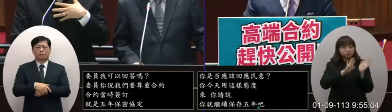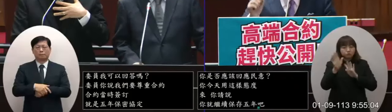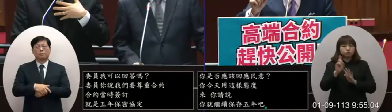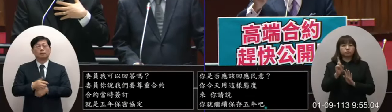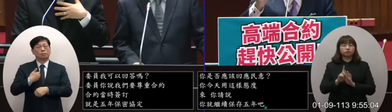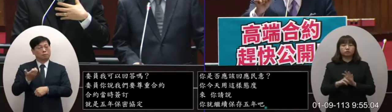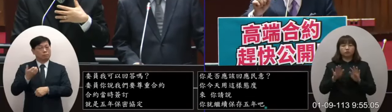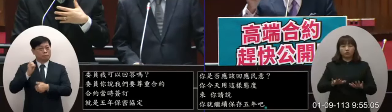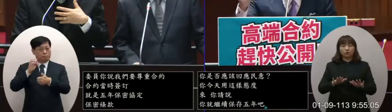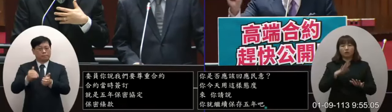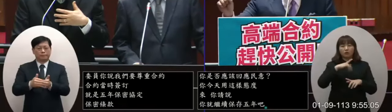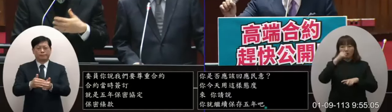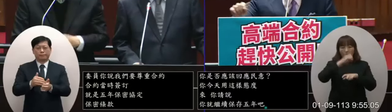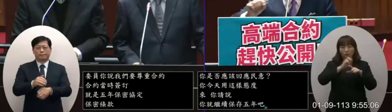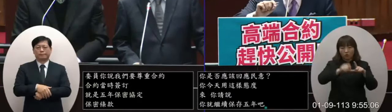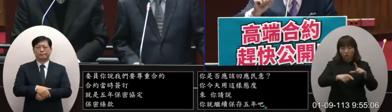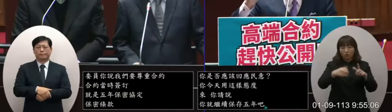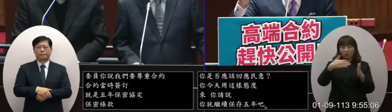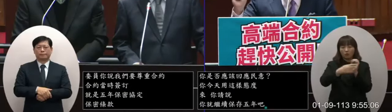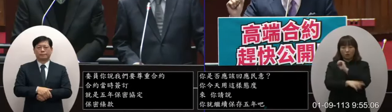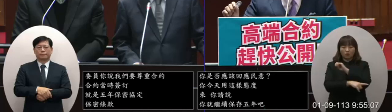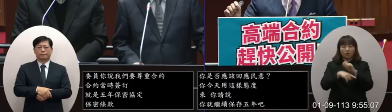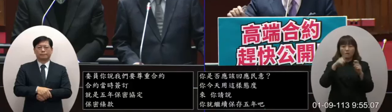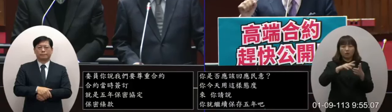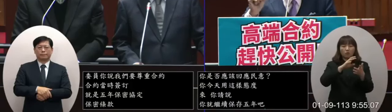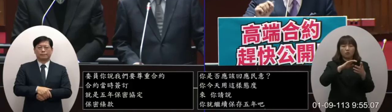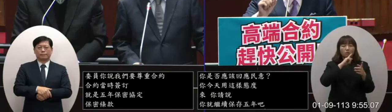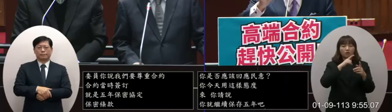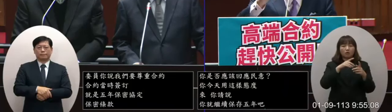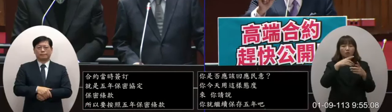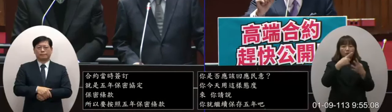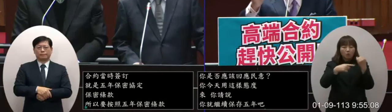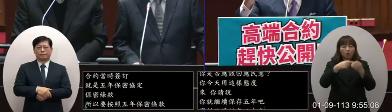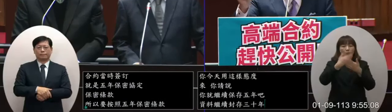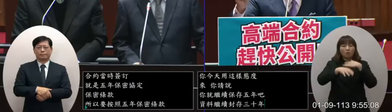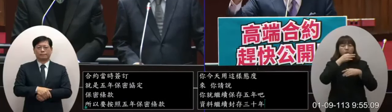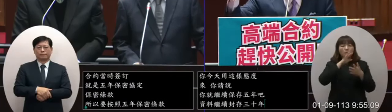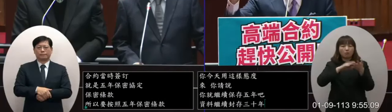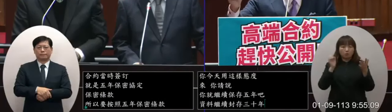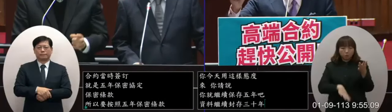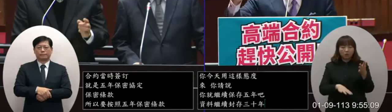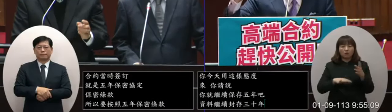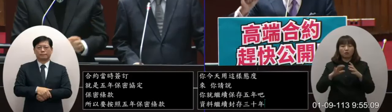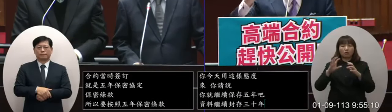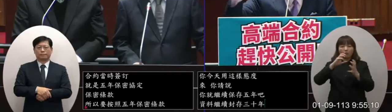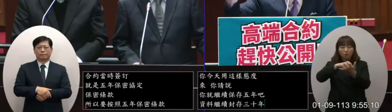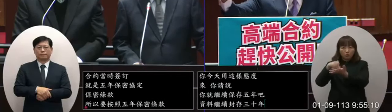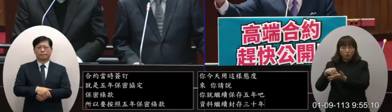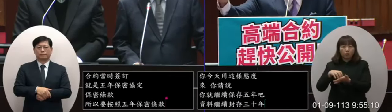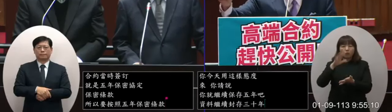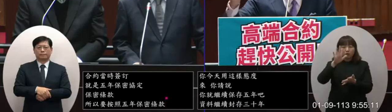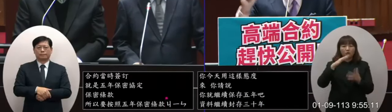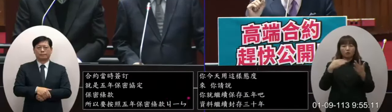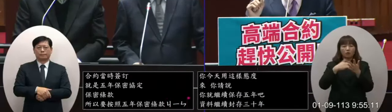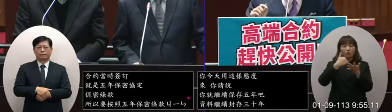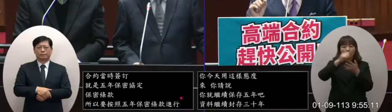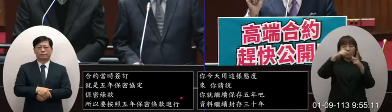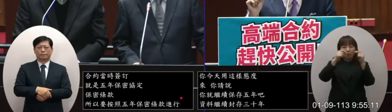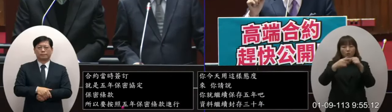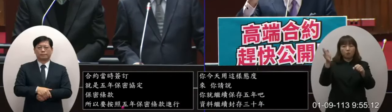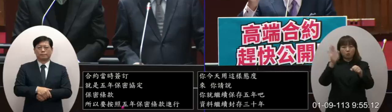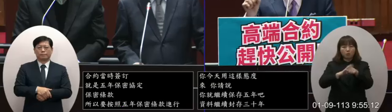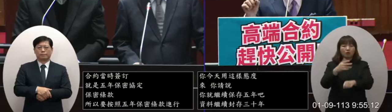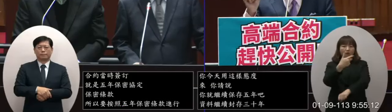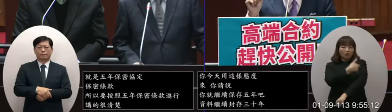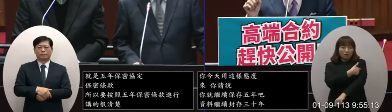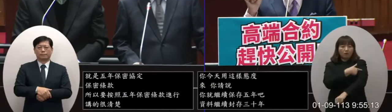怎麼樣今天高端到最後銷毀這麼多劑甚至很多的國際的認證到日本還要去補